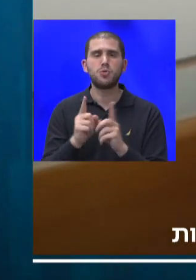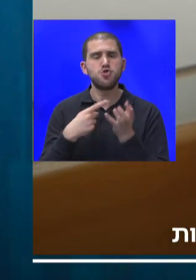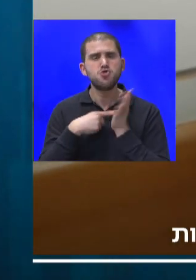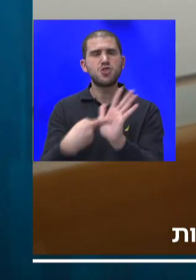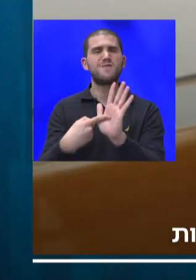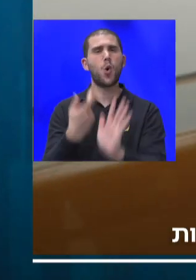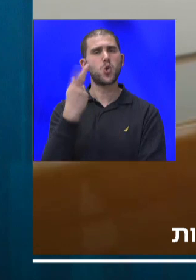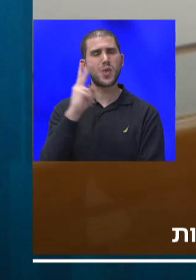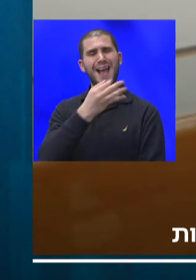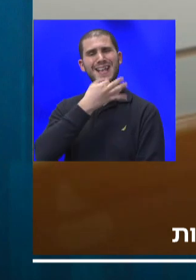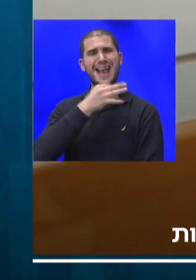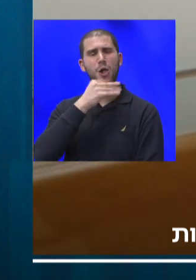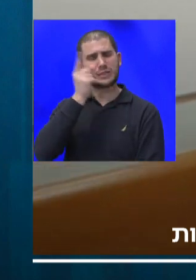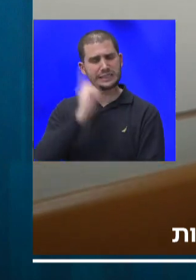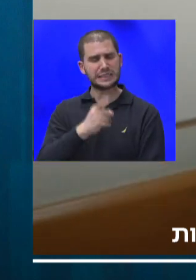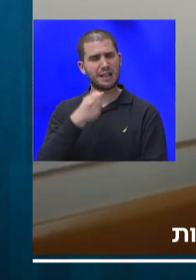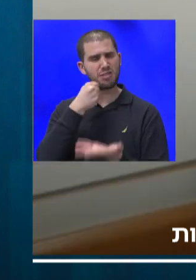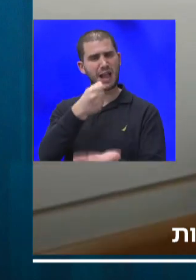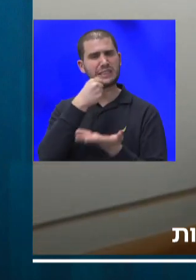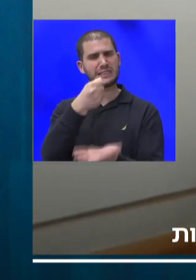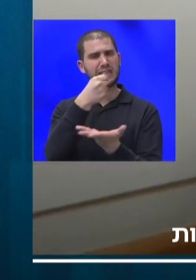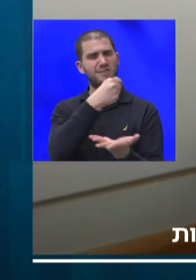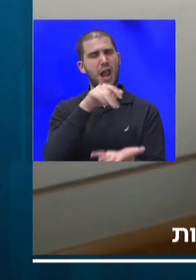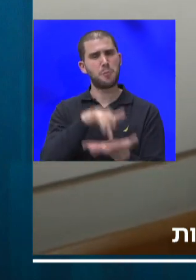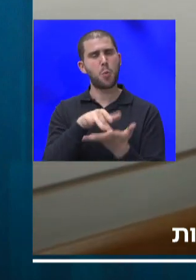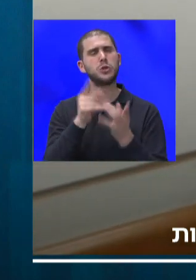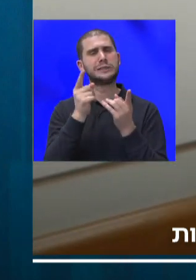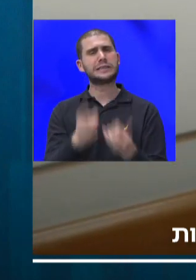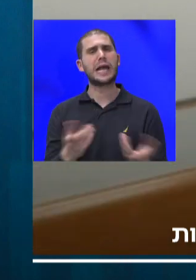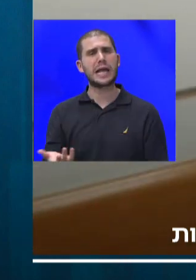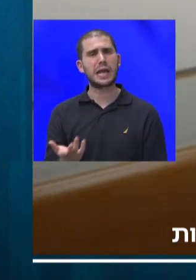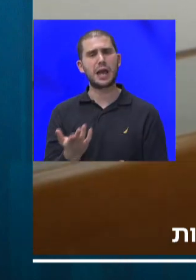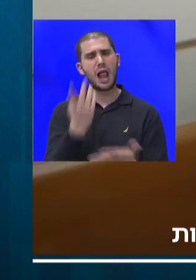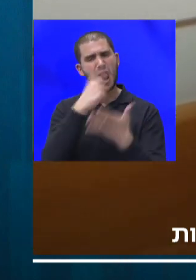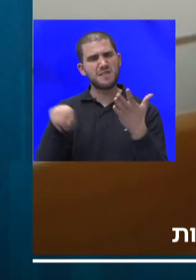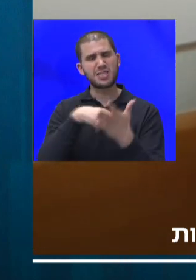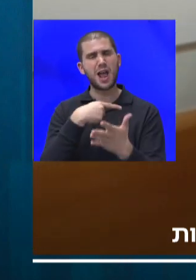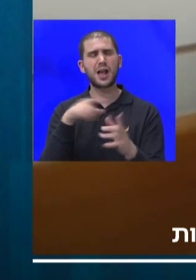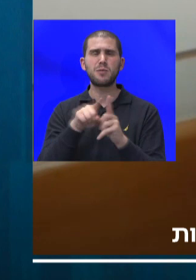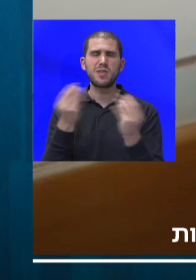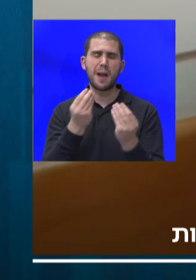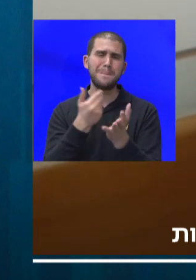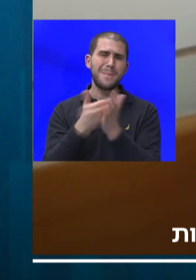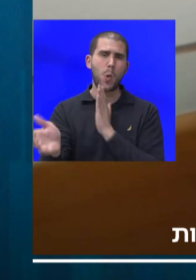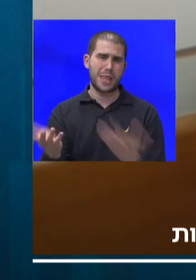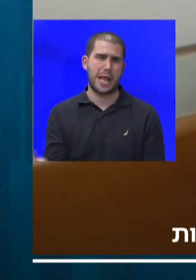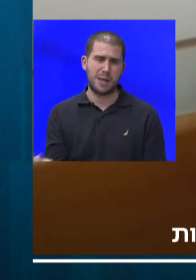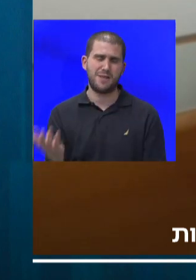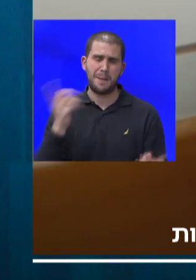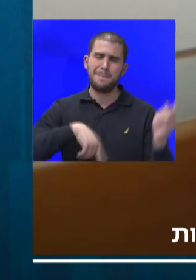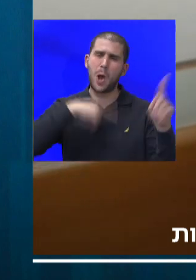ותקציבים למקומות שאכן צריך אותם לביטול מנגנונים מיותרים ובירוקרטיה מיותרת.